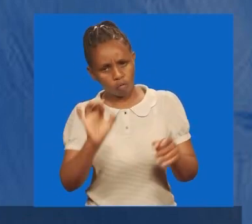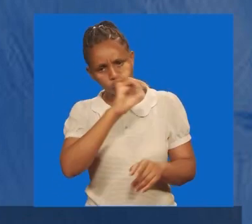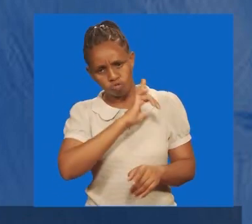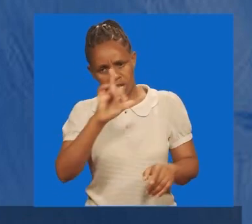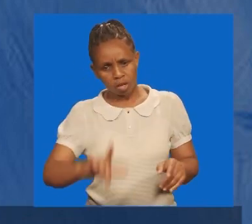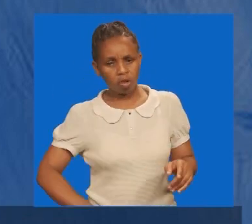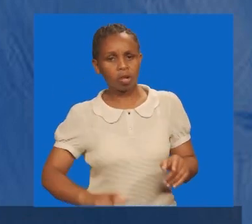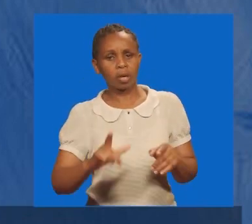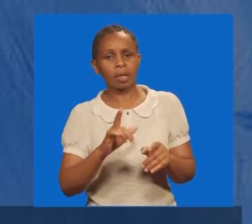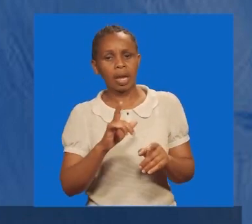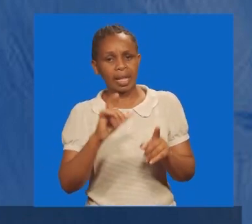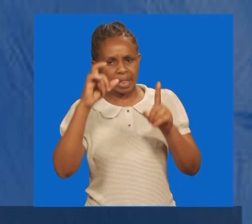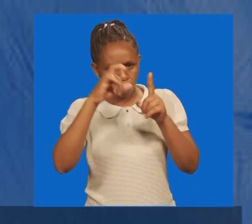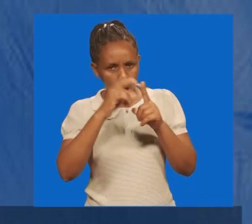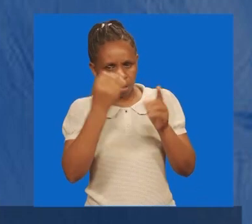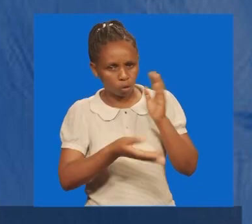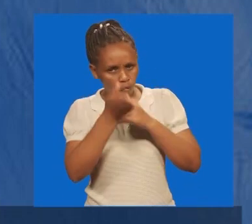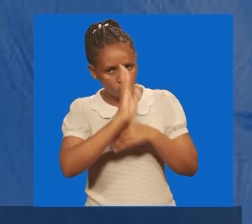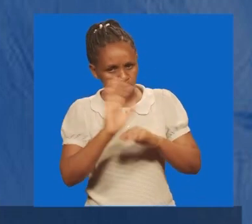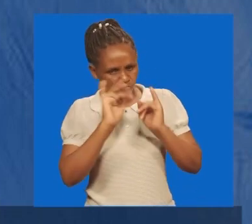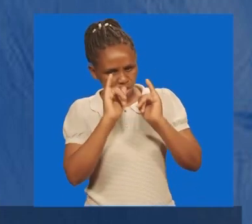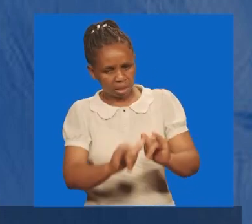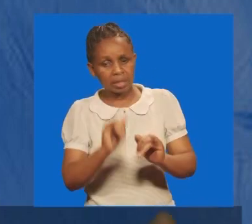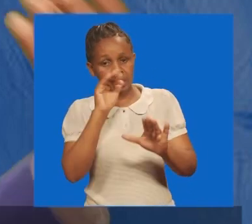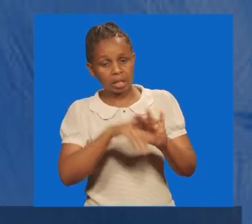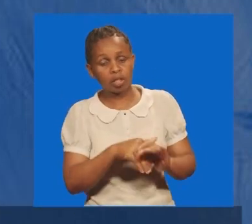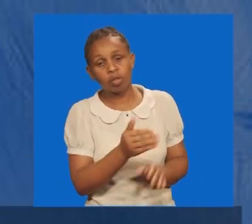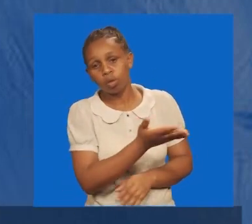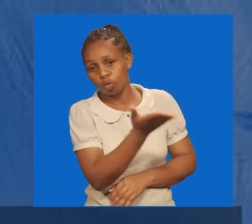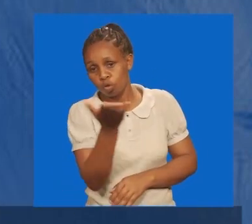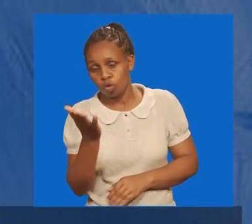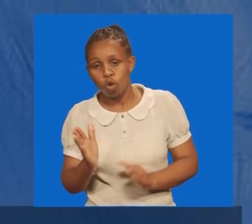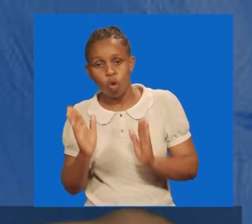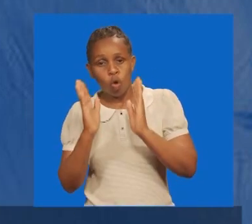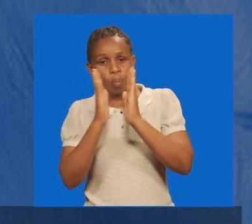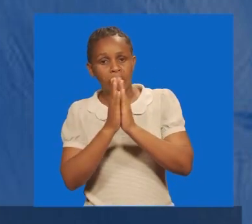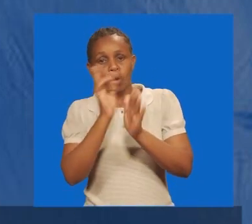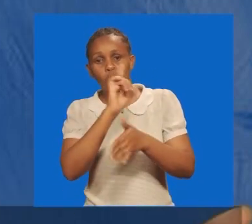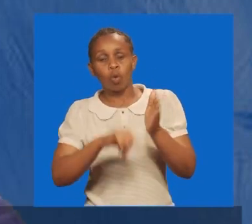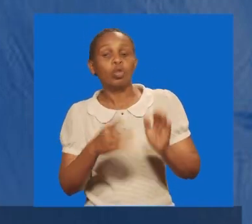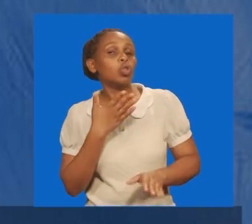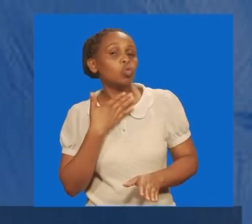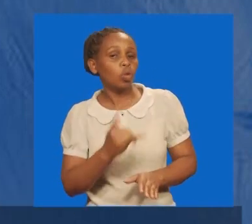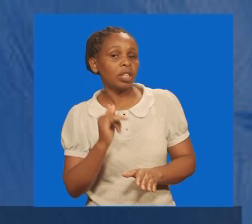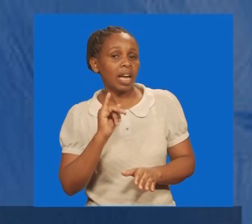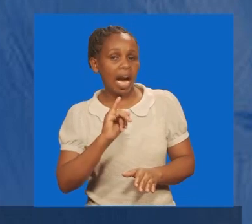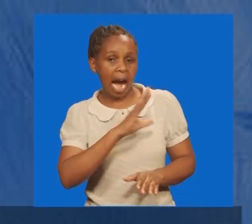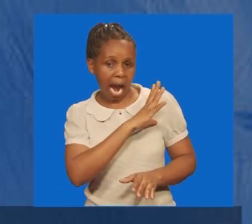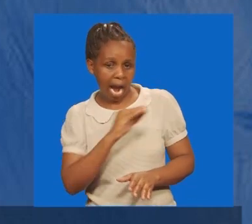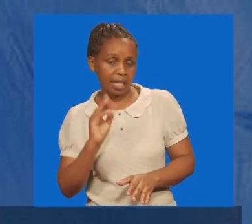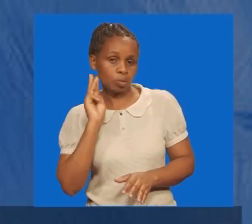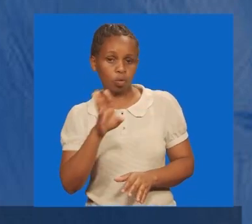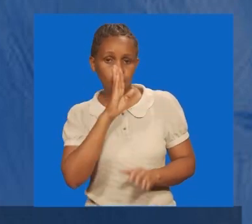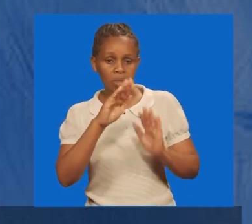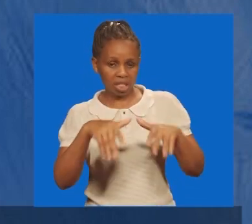neno la mungu, likikaa andani yenu, basi yombeni, mtakalo, na mtapewa. Kujo